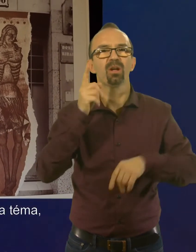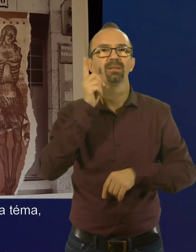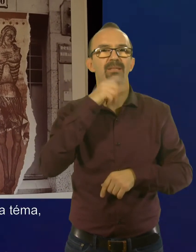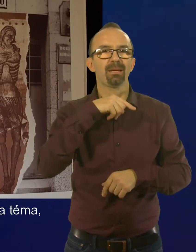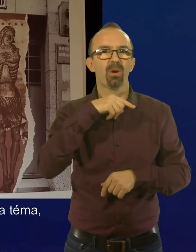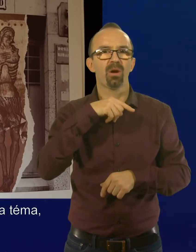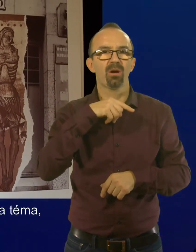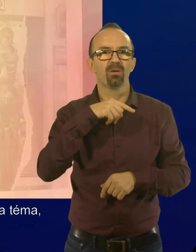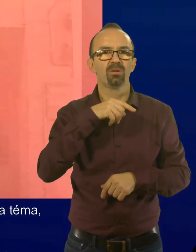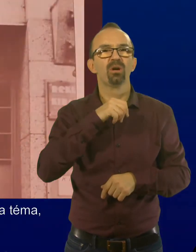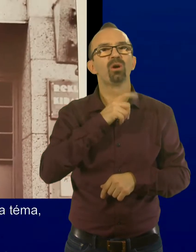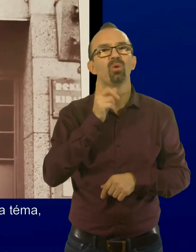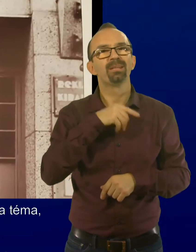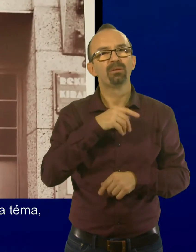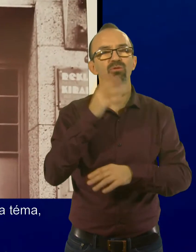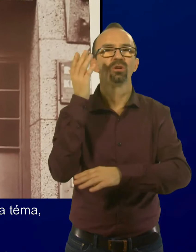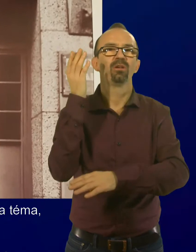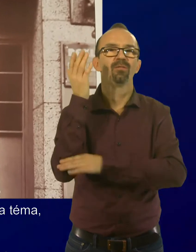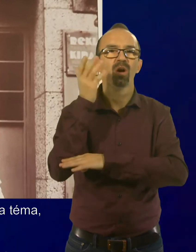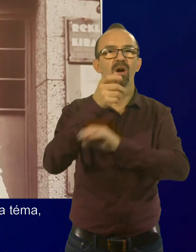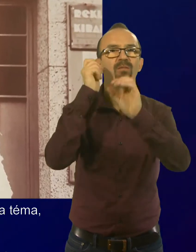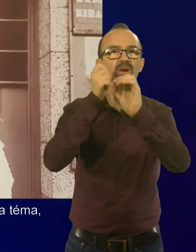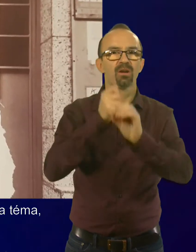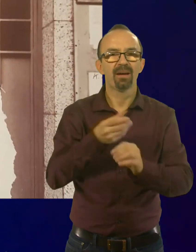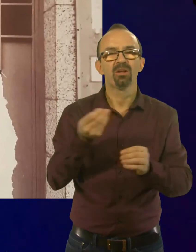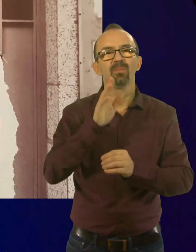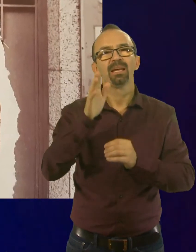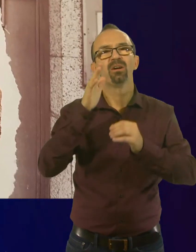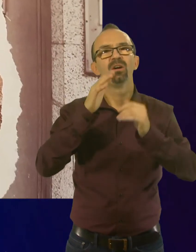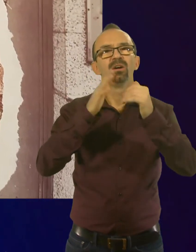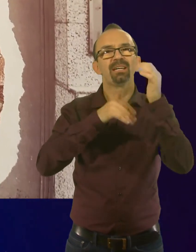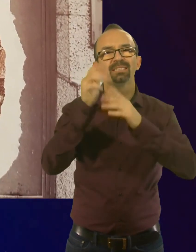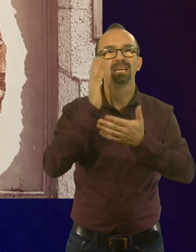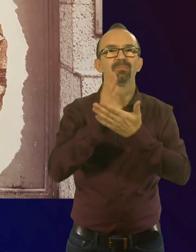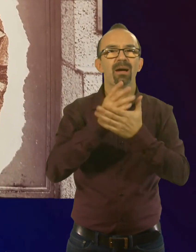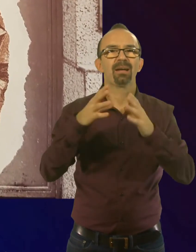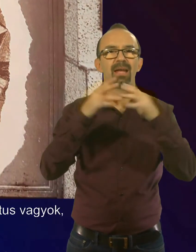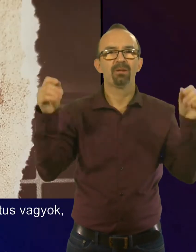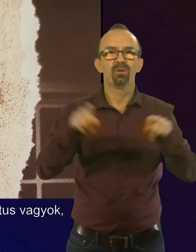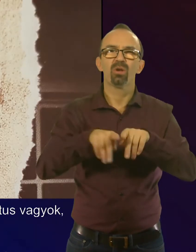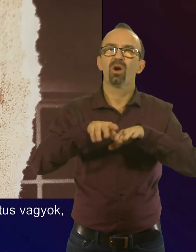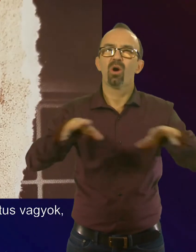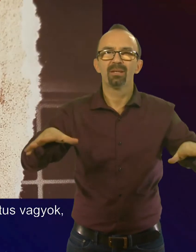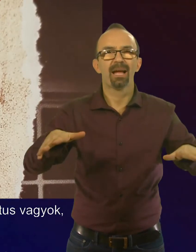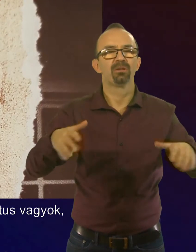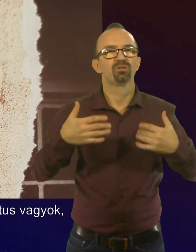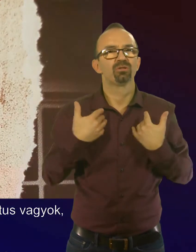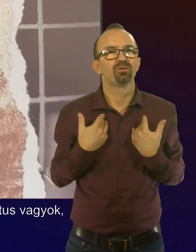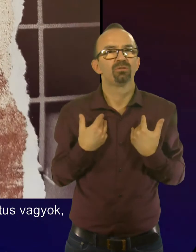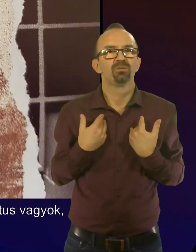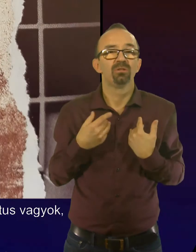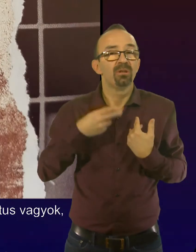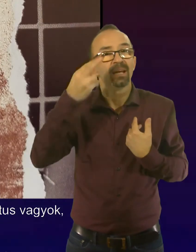téma, egy gótikus fa faragvány, aminek a kezei már eltűntek. És ez olyan hatással volt rám,